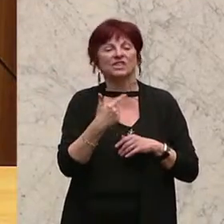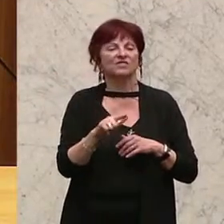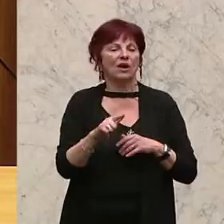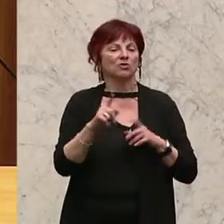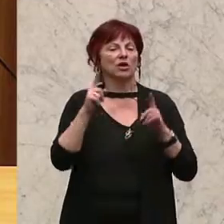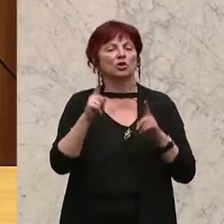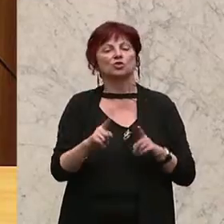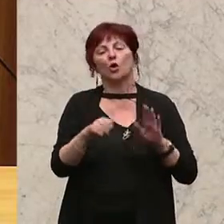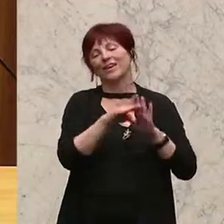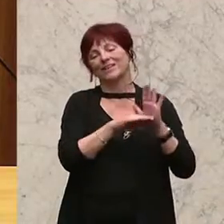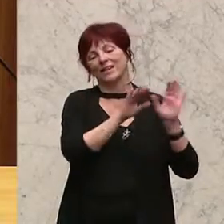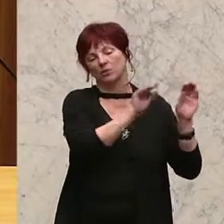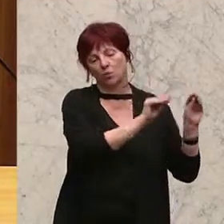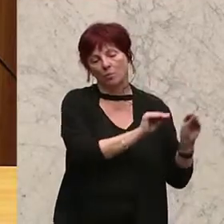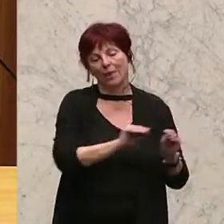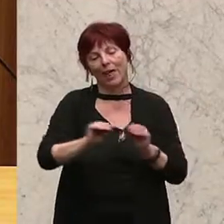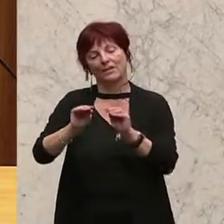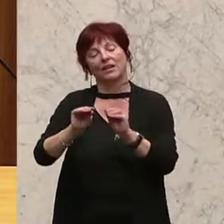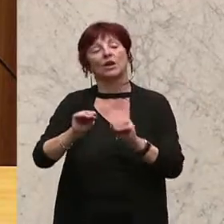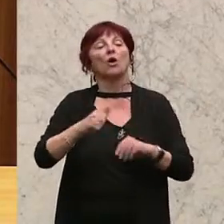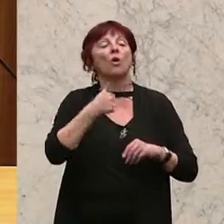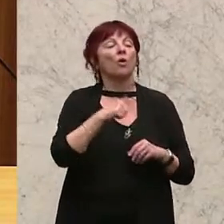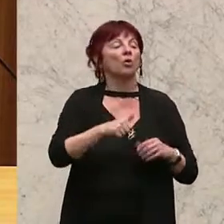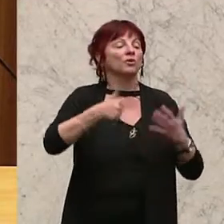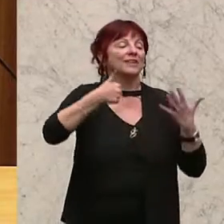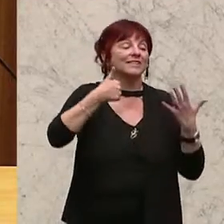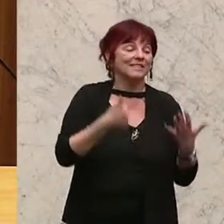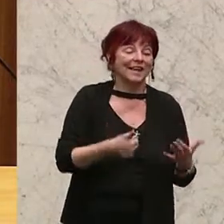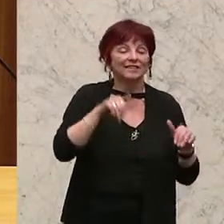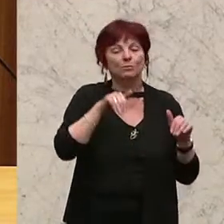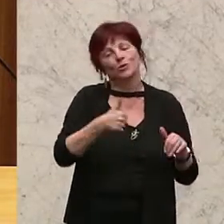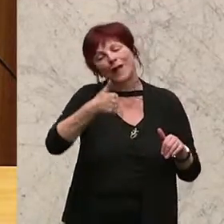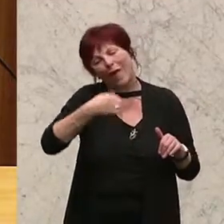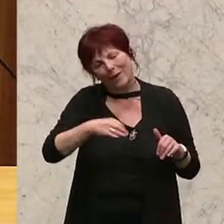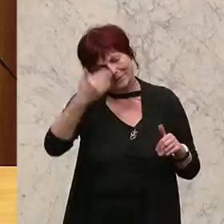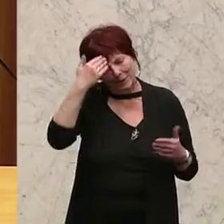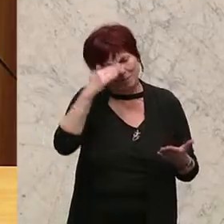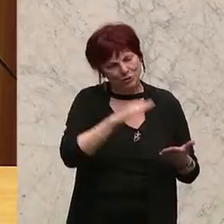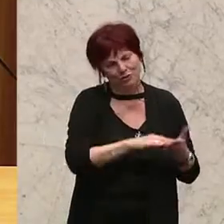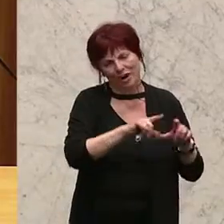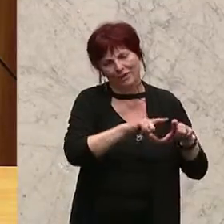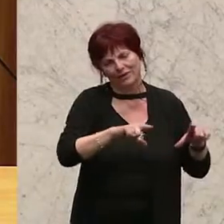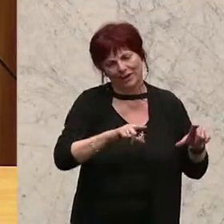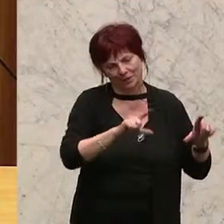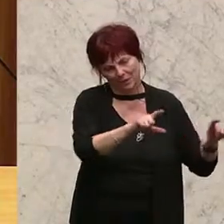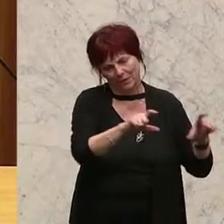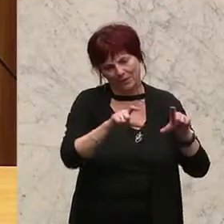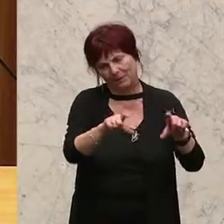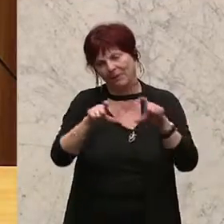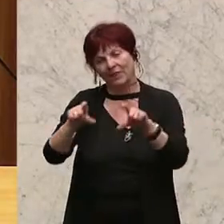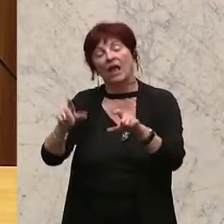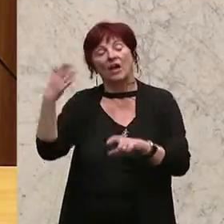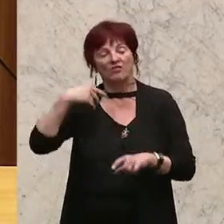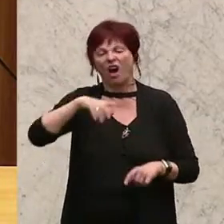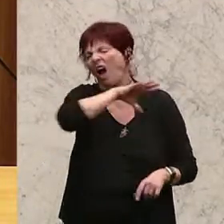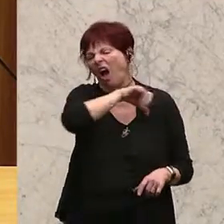Gesetz überleiten und die ungefähr 160 oder was müssen wir dann mit Einzelbescheide machen. Ich glaube, das war eine Konsensmaterie, wo alle gesagt haben,